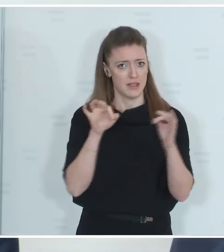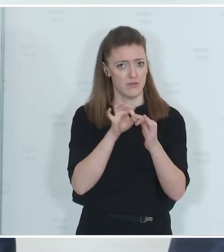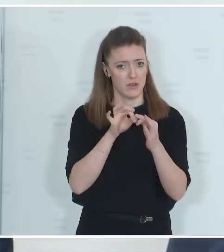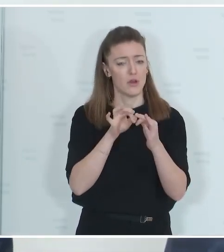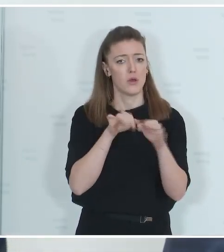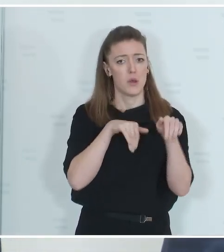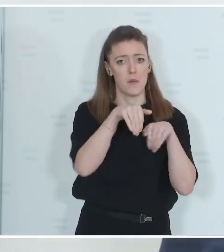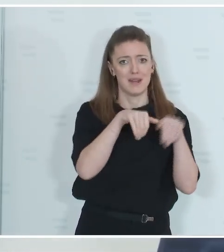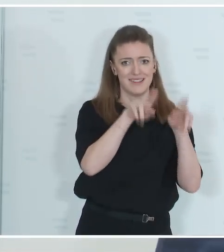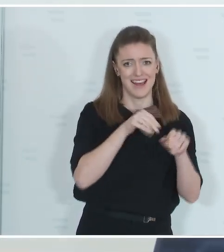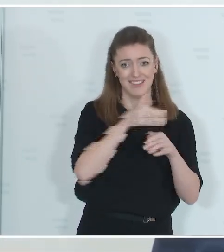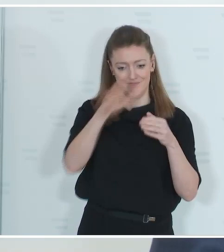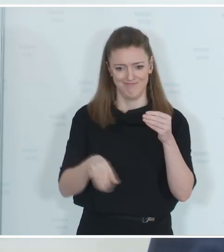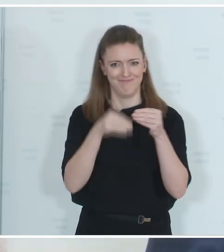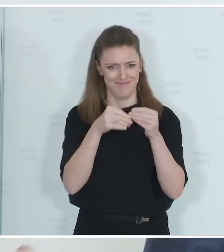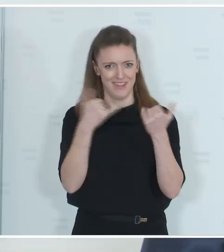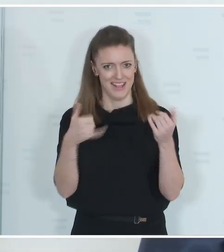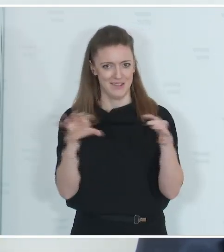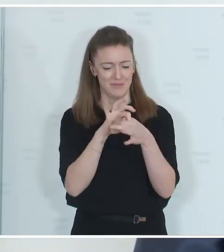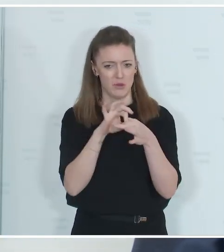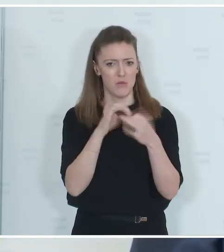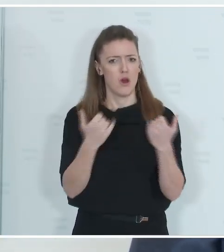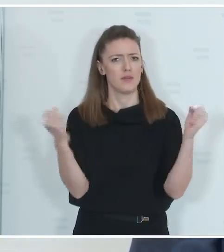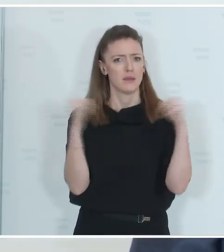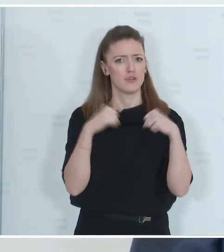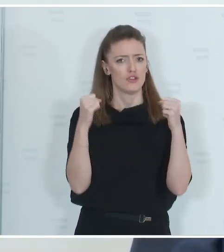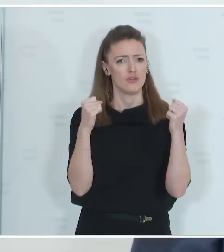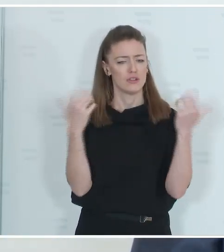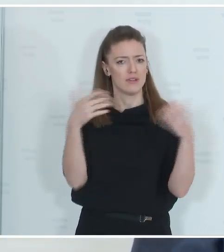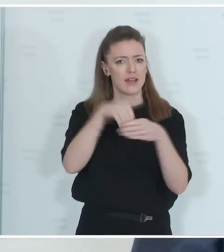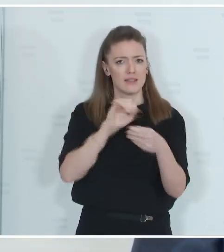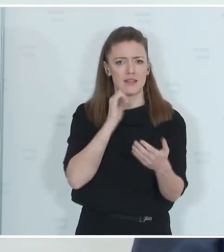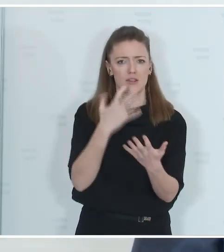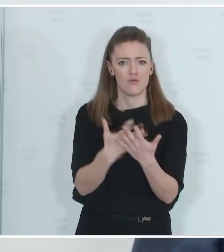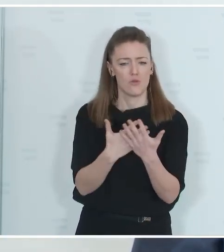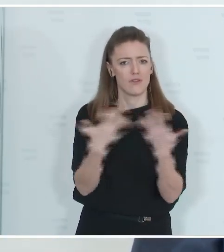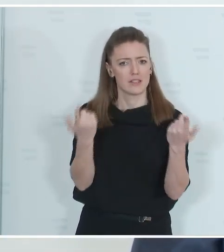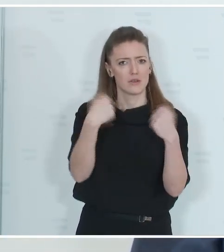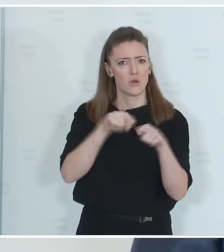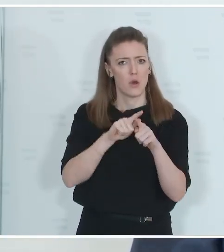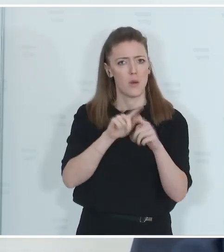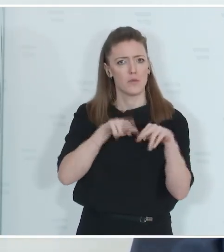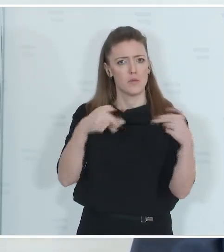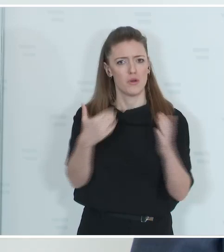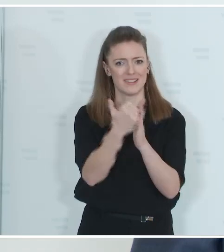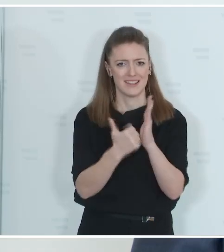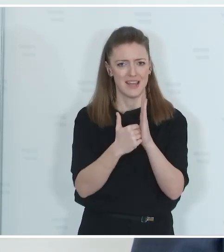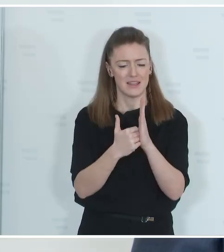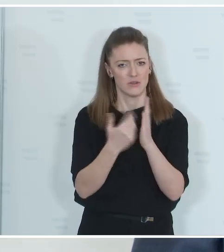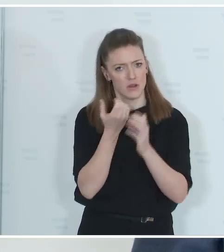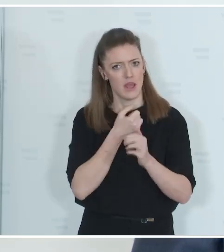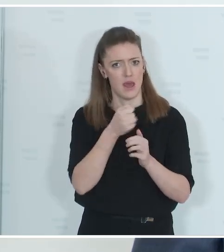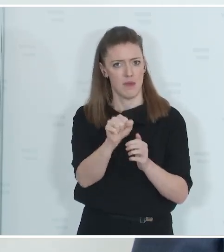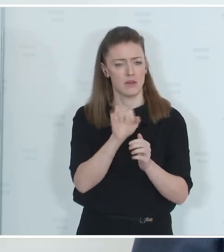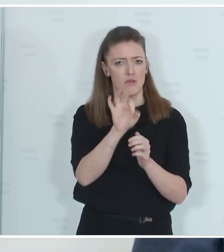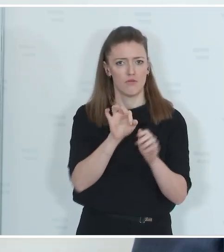Ministerrat. Ein heutiger Beschluss über den Entwurf eines Bundesgesetzes betreffend Ermächtigung zur